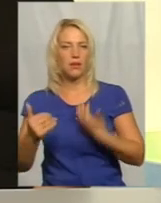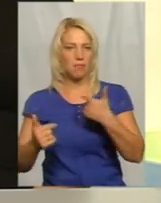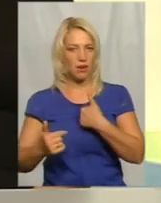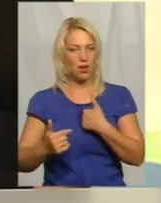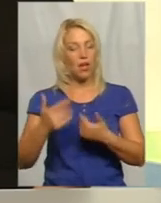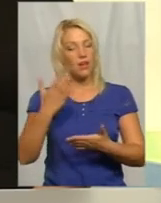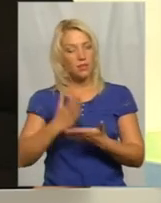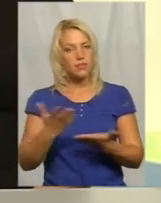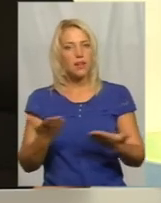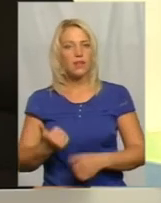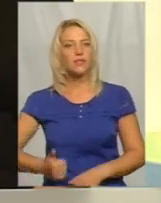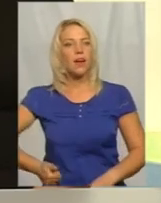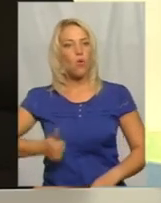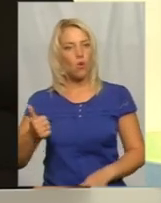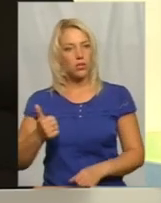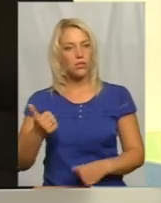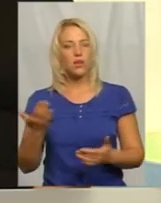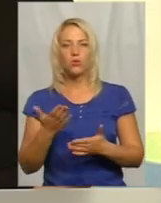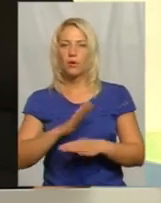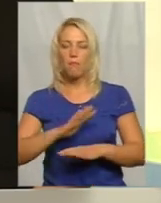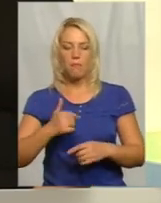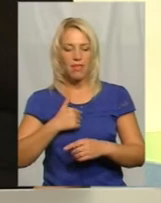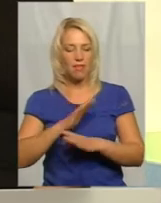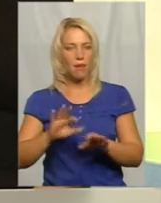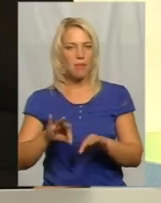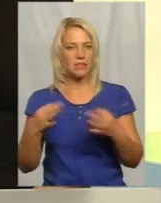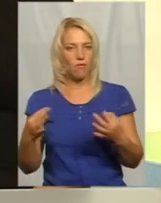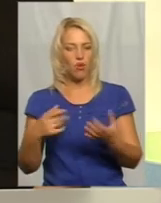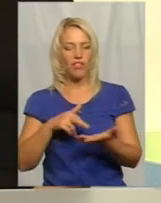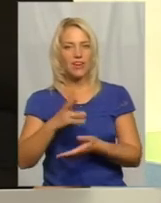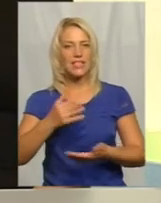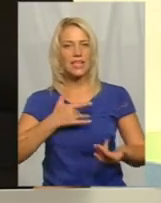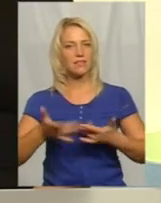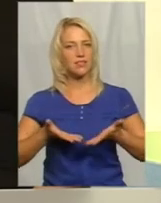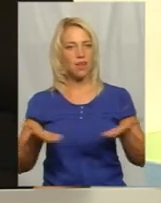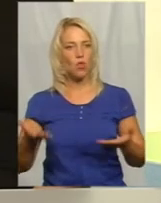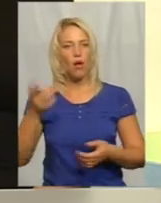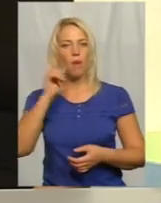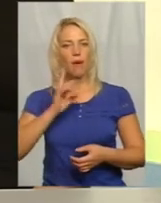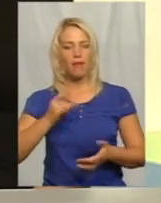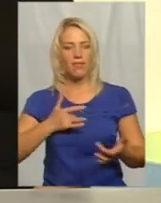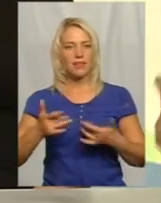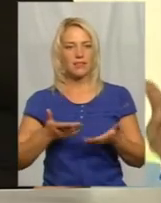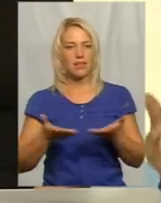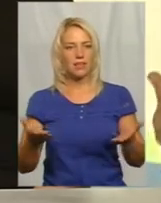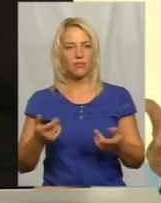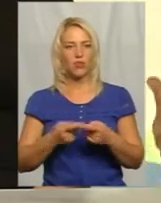гордість, яка мене не дозволить выйти на сцену, поки на сцені твориться ось це